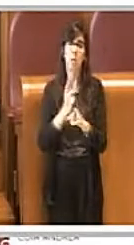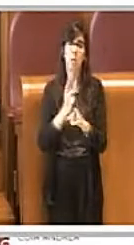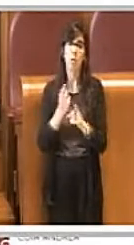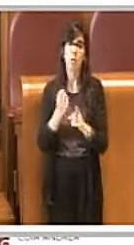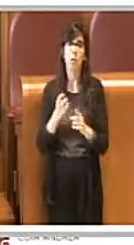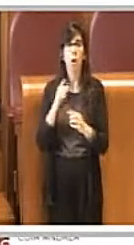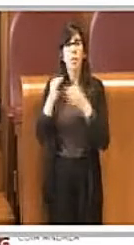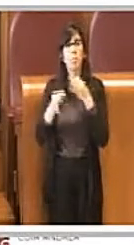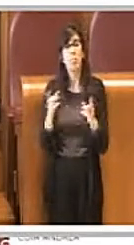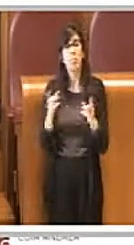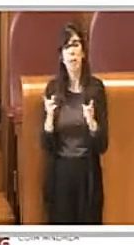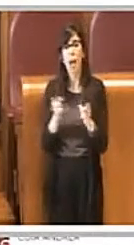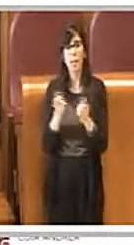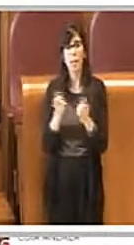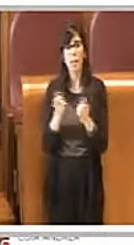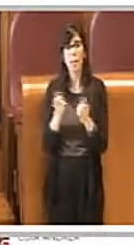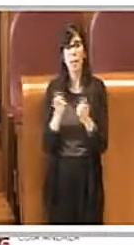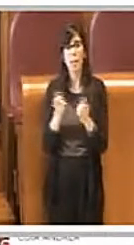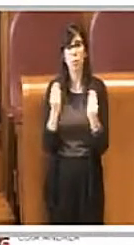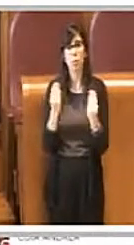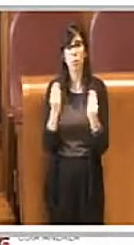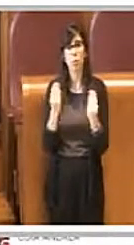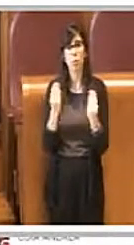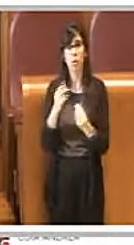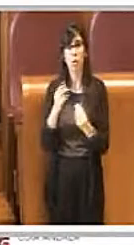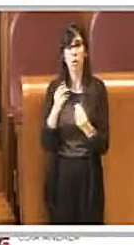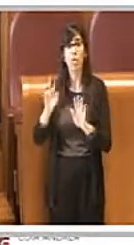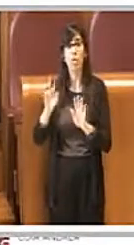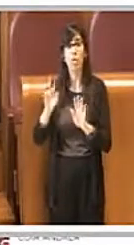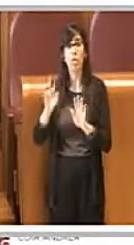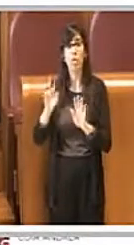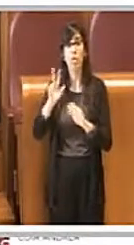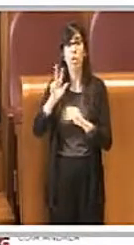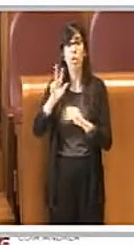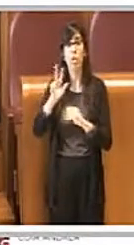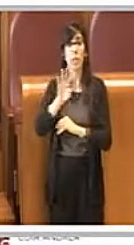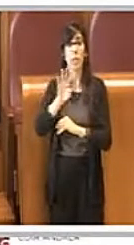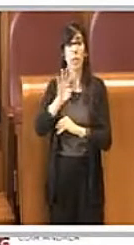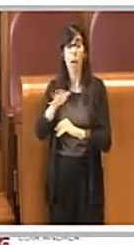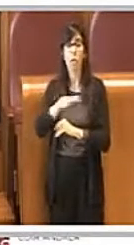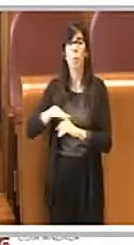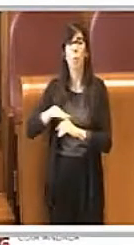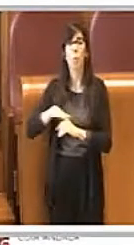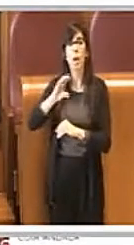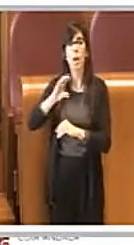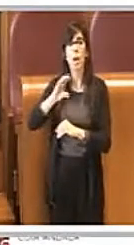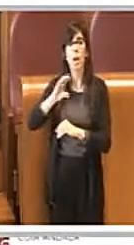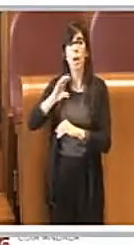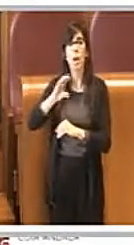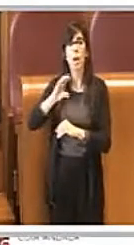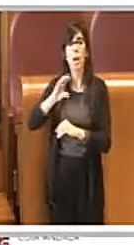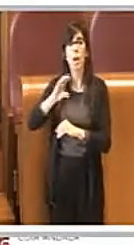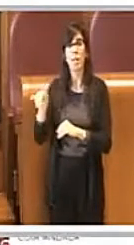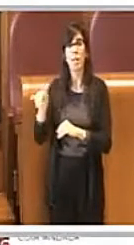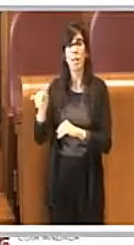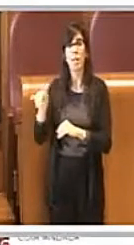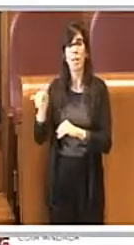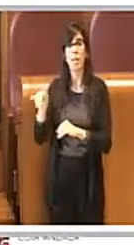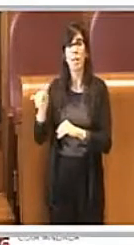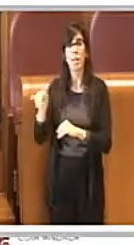accaduti. Nel 1934 nel quartiere Marconi e più precisamente via Enrico Fermi